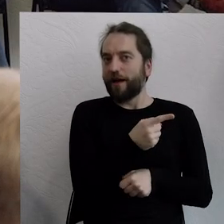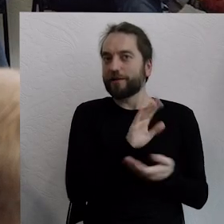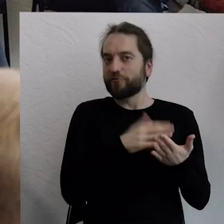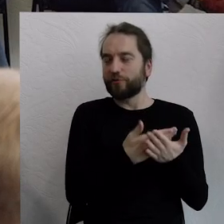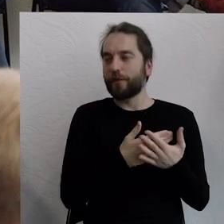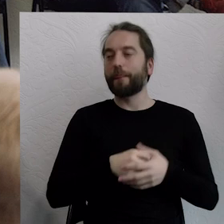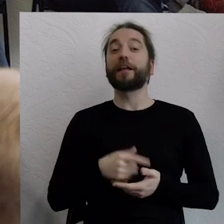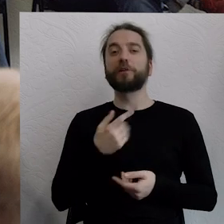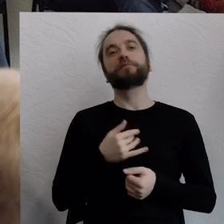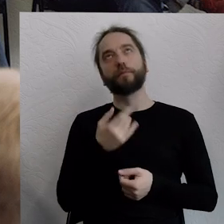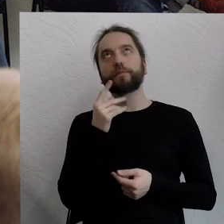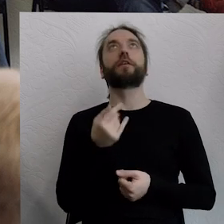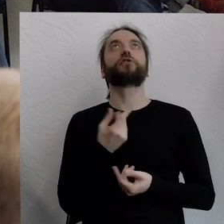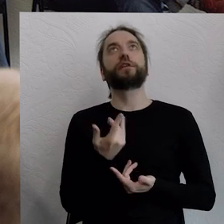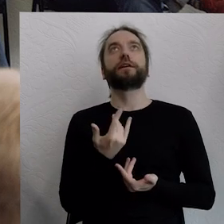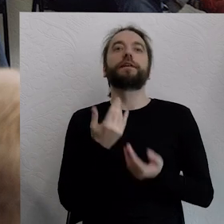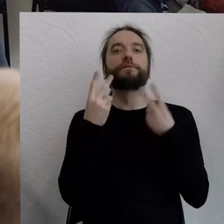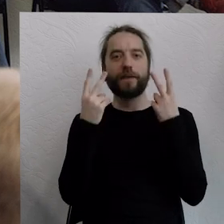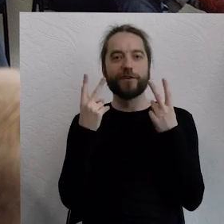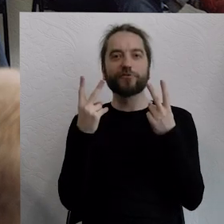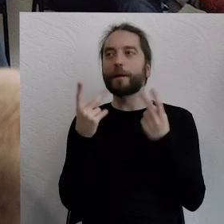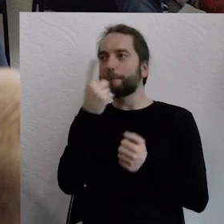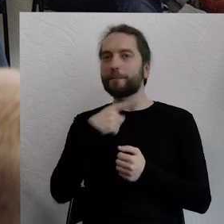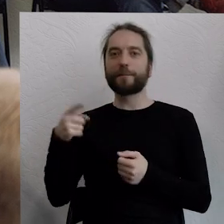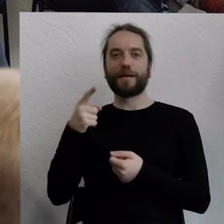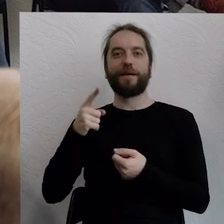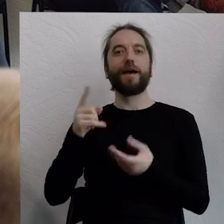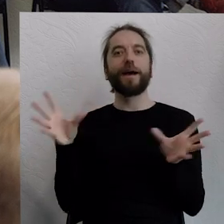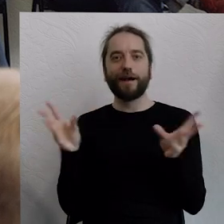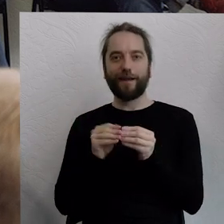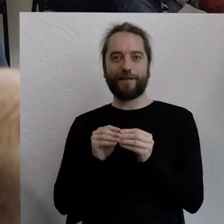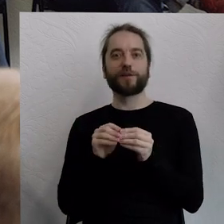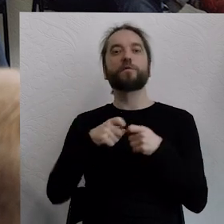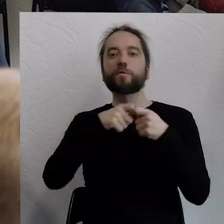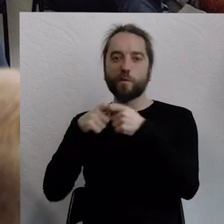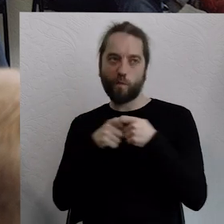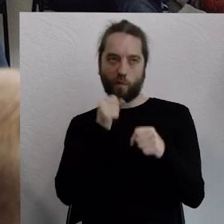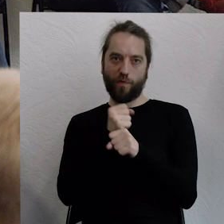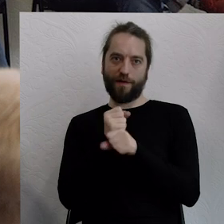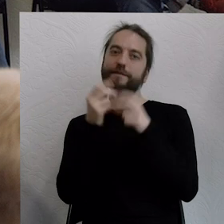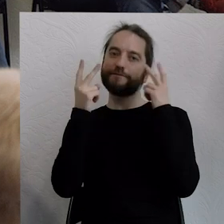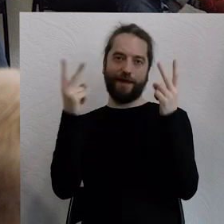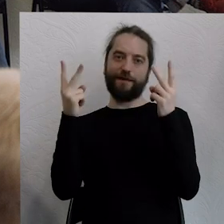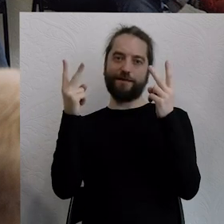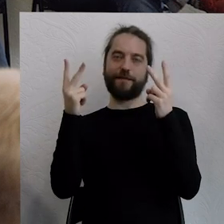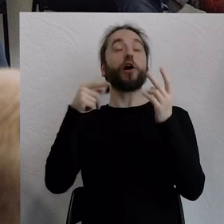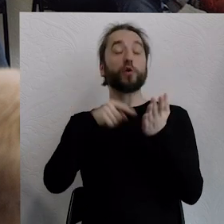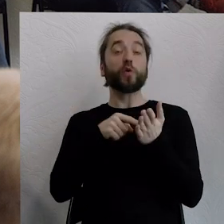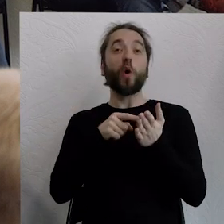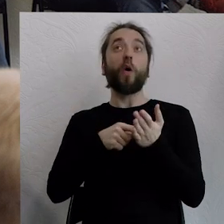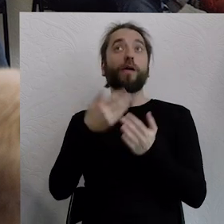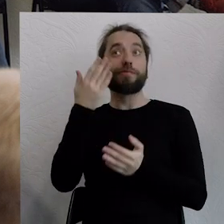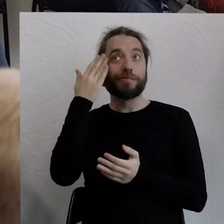nauczyli ze sobą współpracować i to daje mi poczucie bardzo dużej nadziei, że są